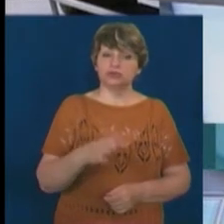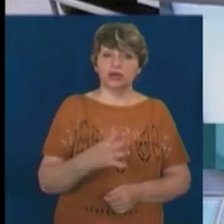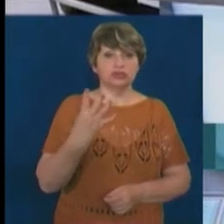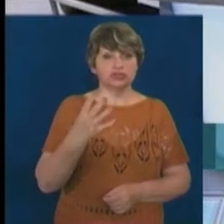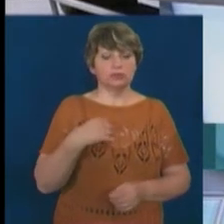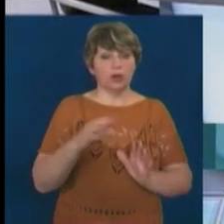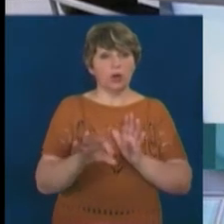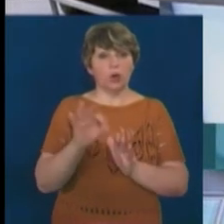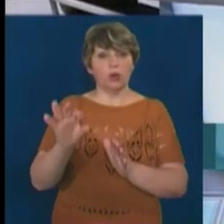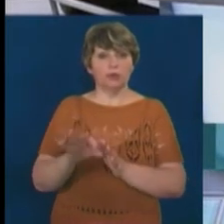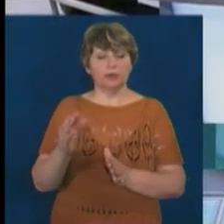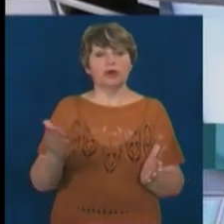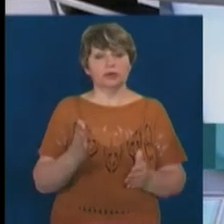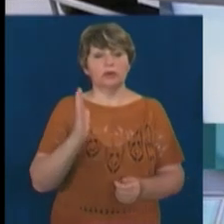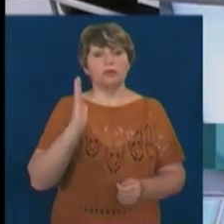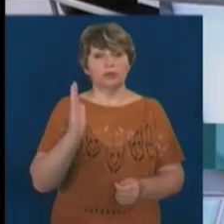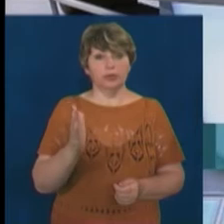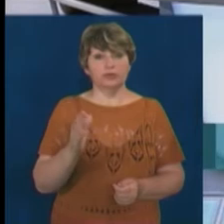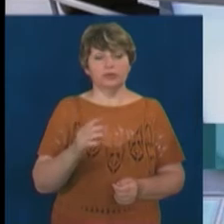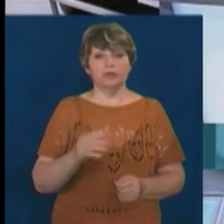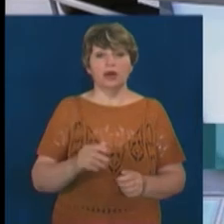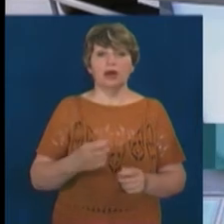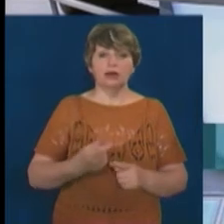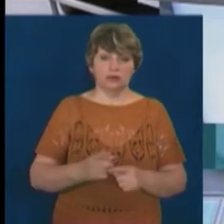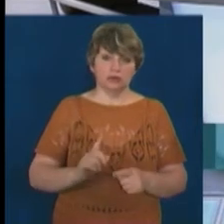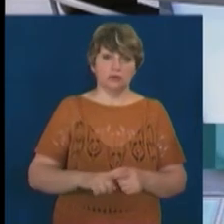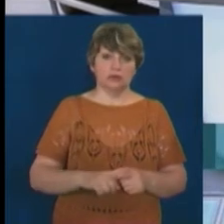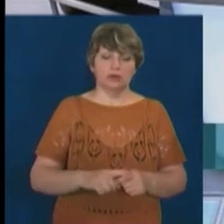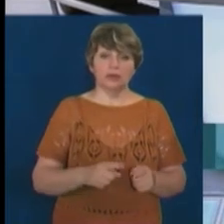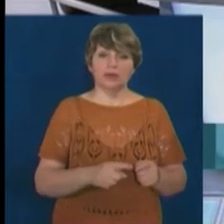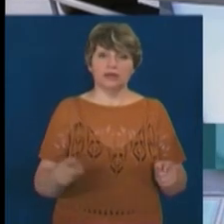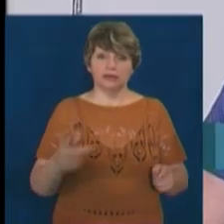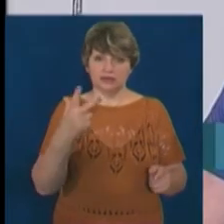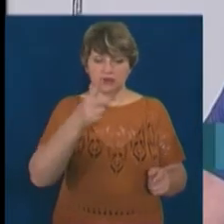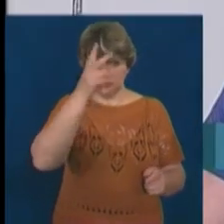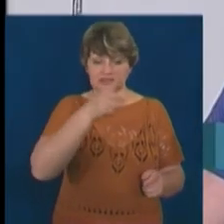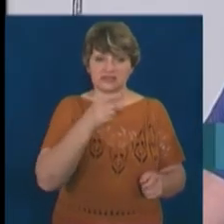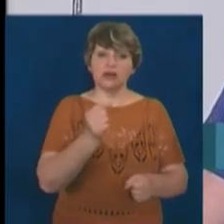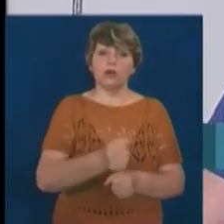ми відібрали, ті, які ми будемо менторити, супроводжувати протягом наступних трьох місяців.